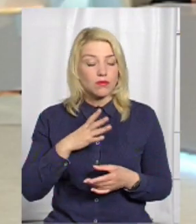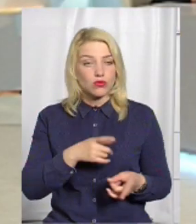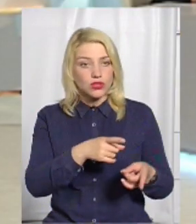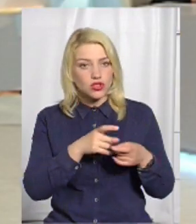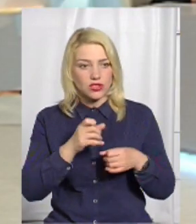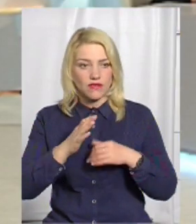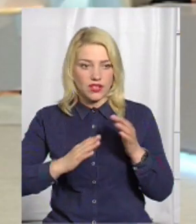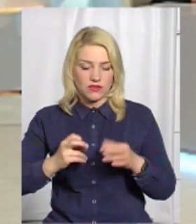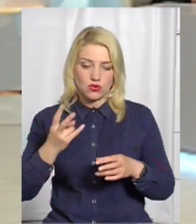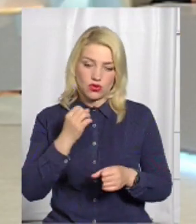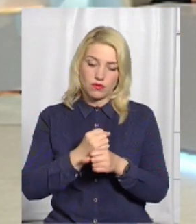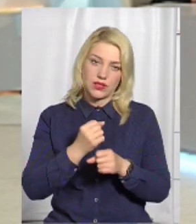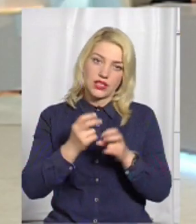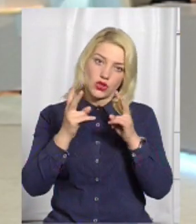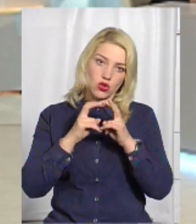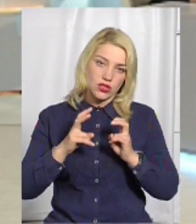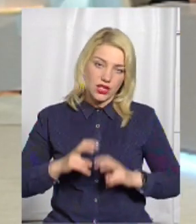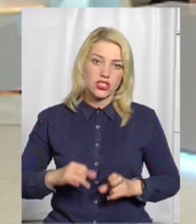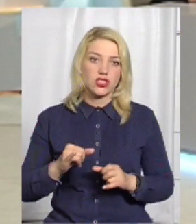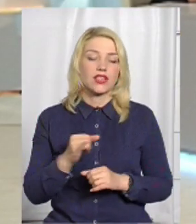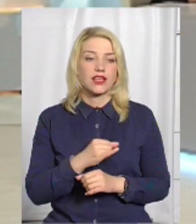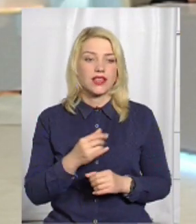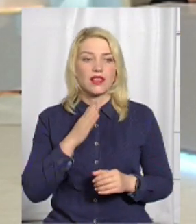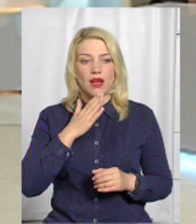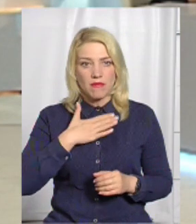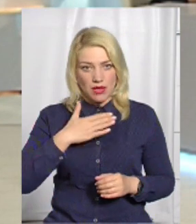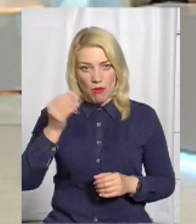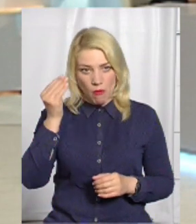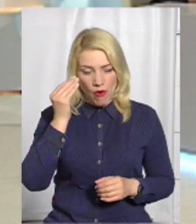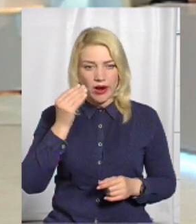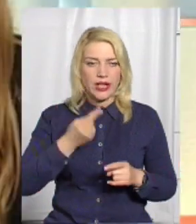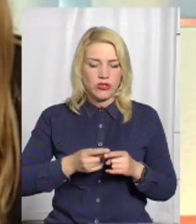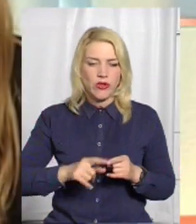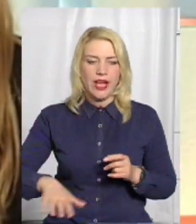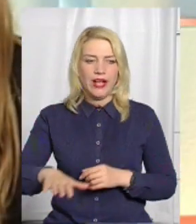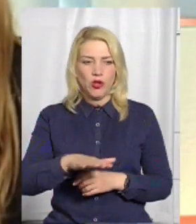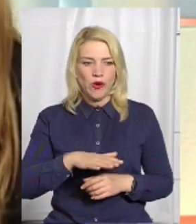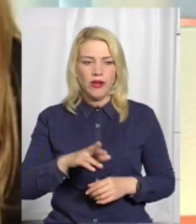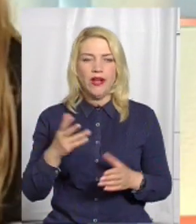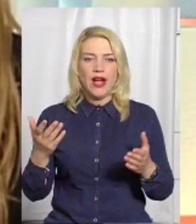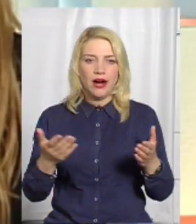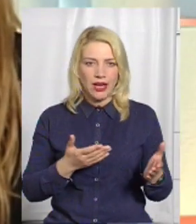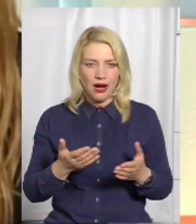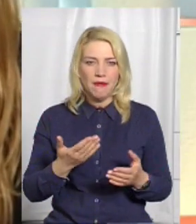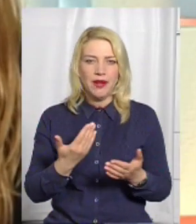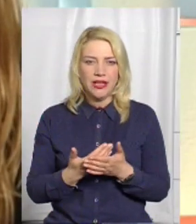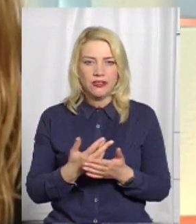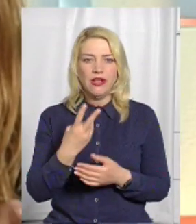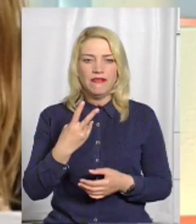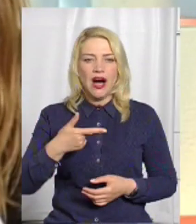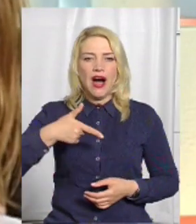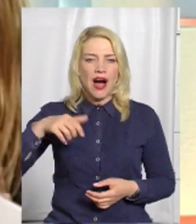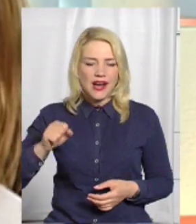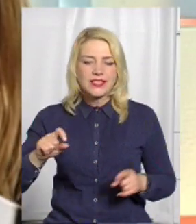зробити там дослідження відповідне. І, на мій погляд, цю територію, яка близько двох